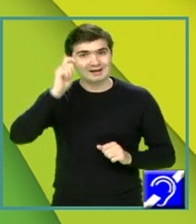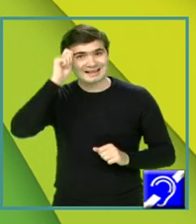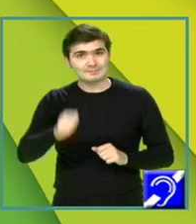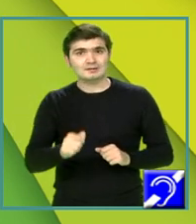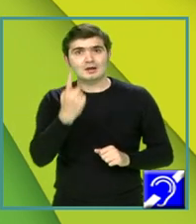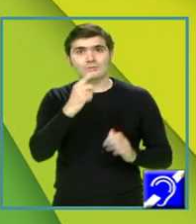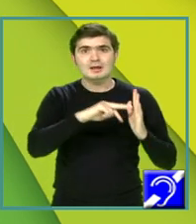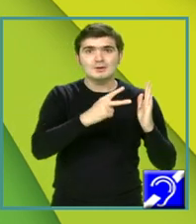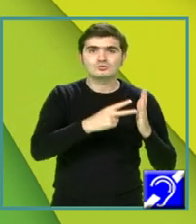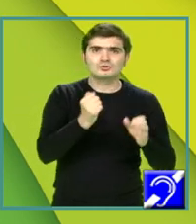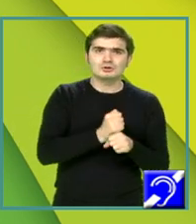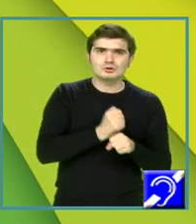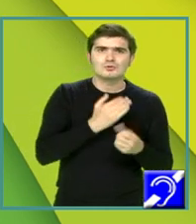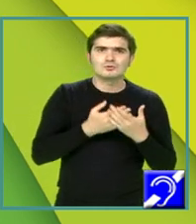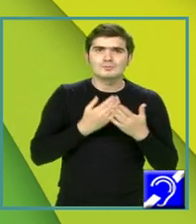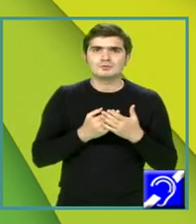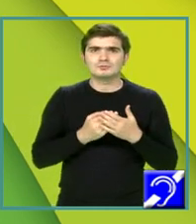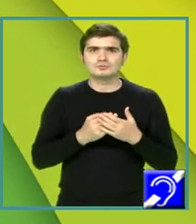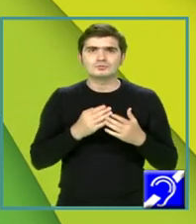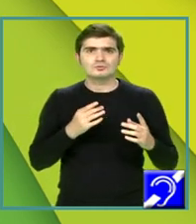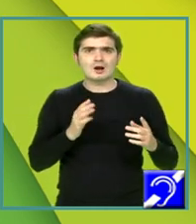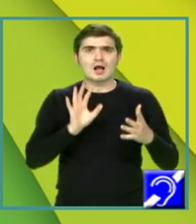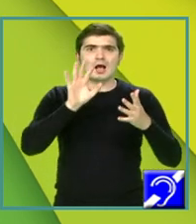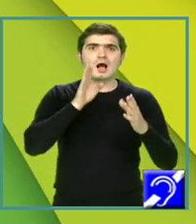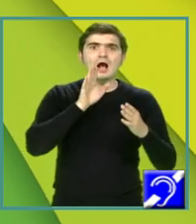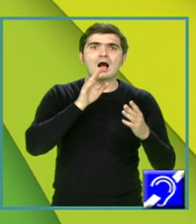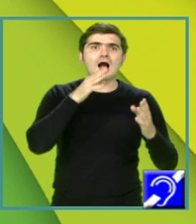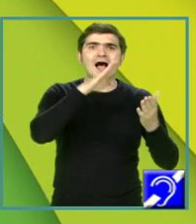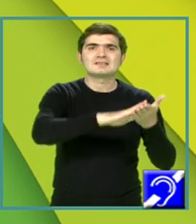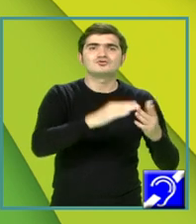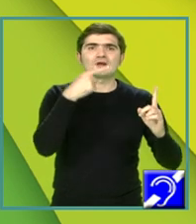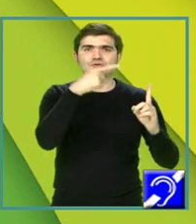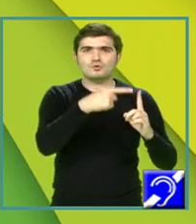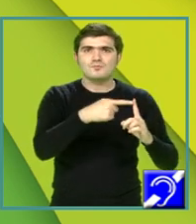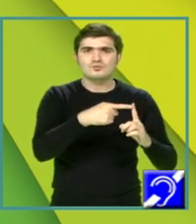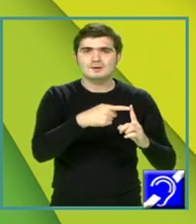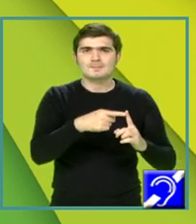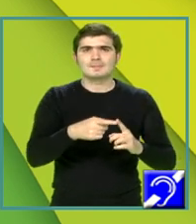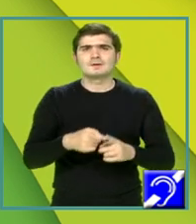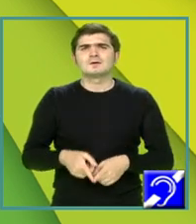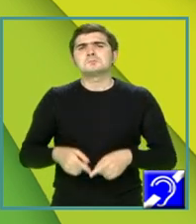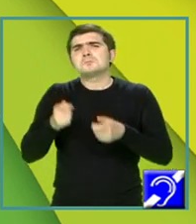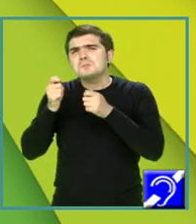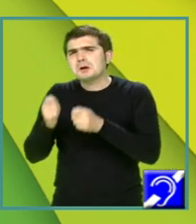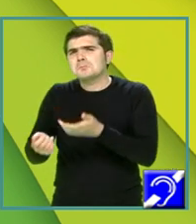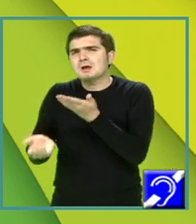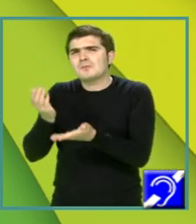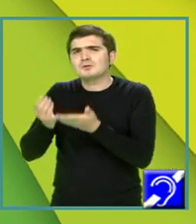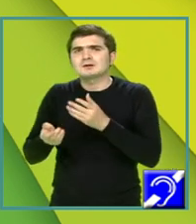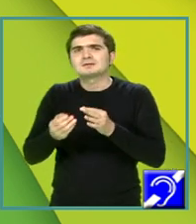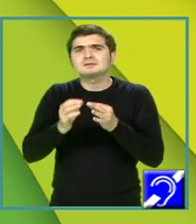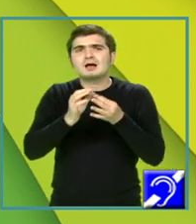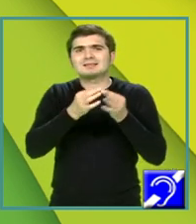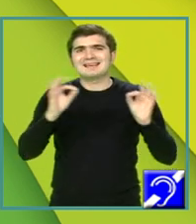de lucru pentru atingerea scopului propus, raportându-te atât la informațiile din fragmentul extras din textul Nicolae Iorga de Eugeniu